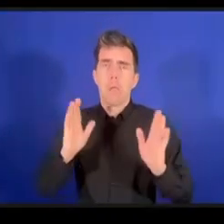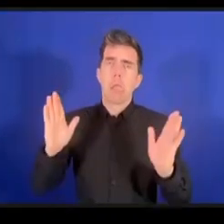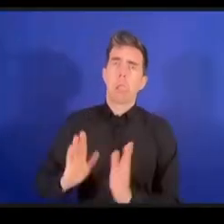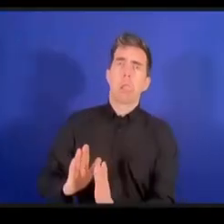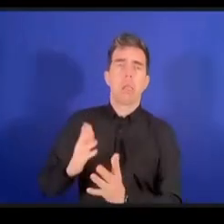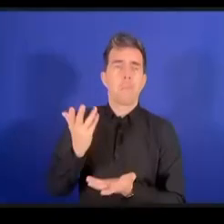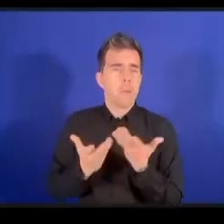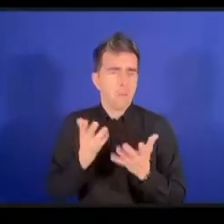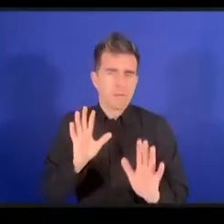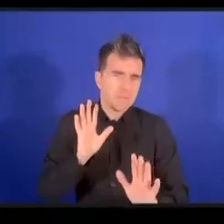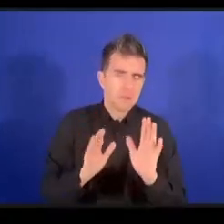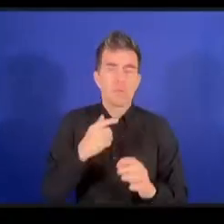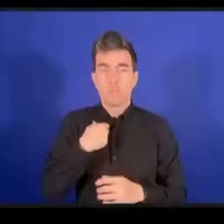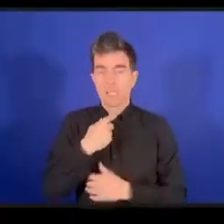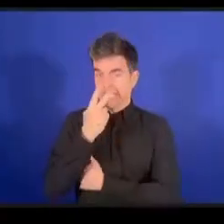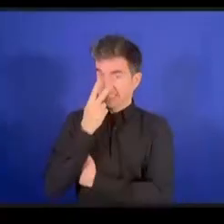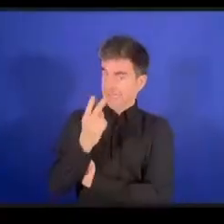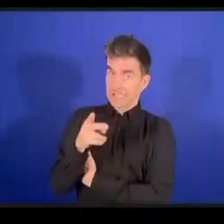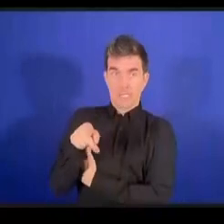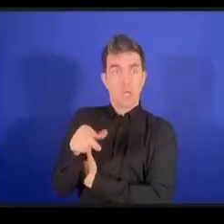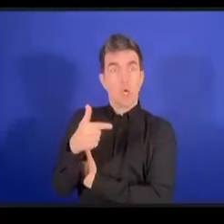العالمي وأنظر إلى